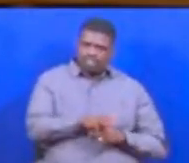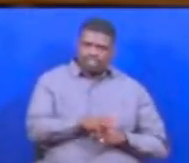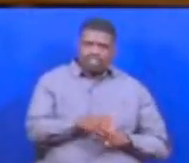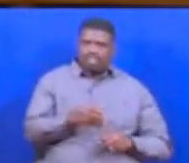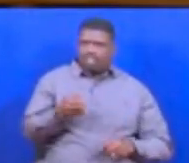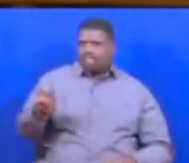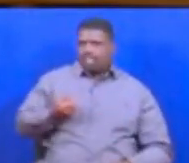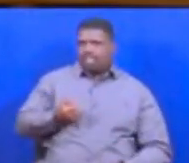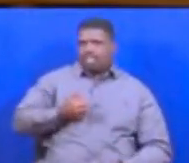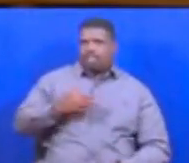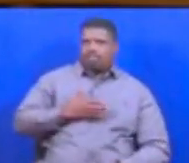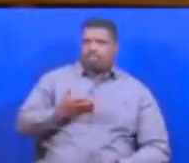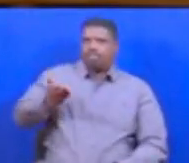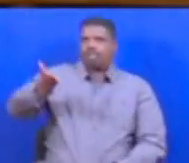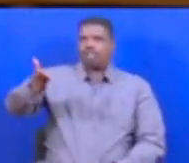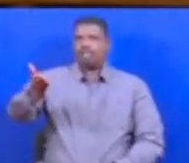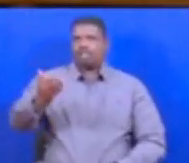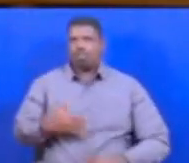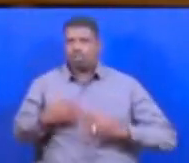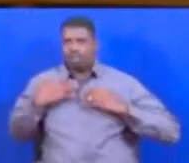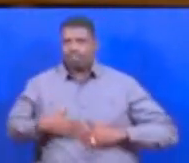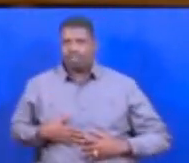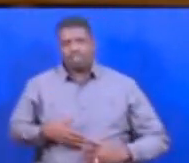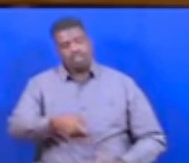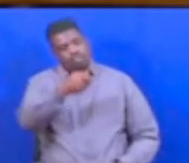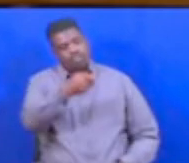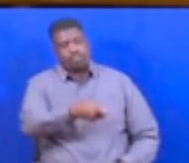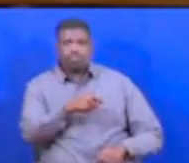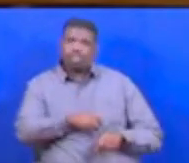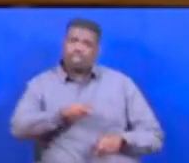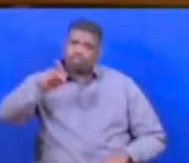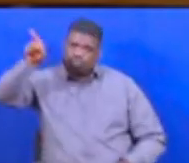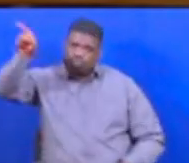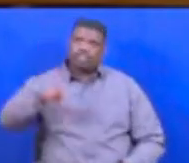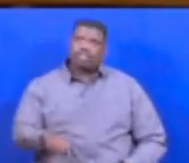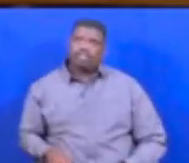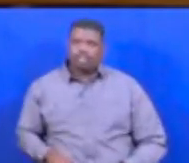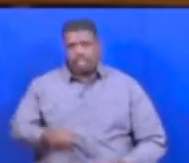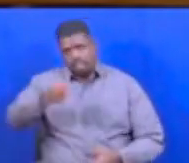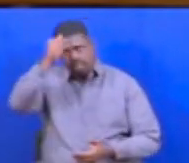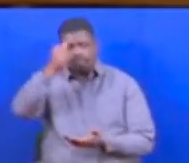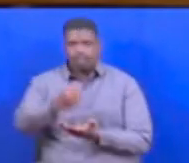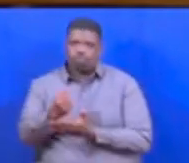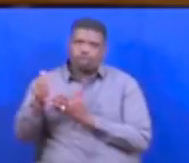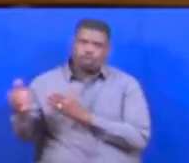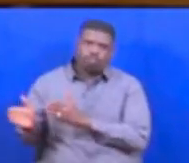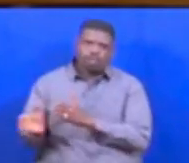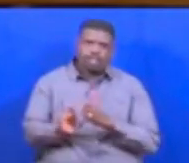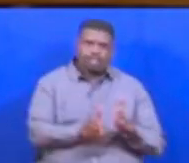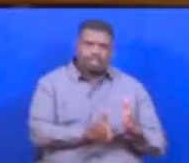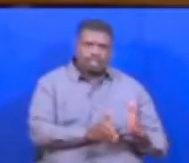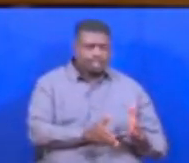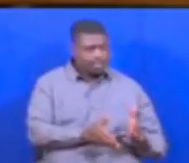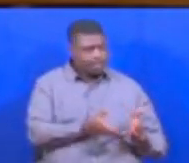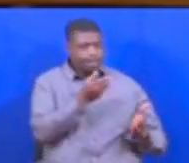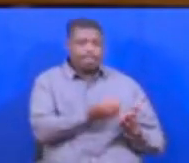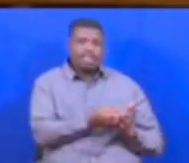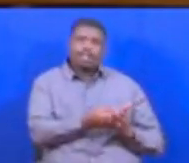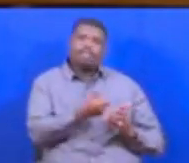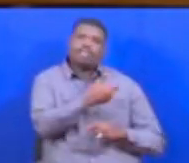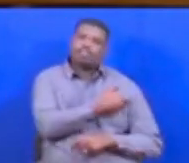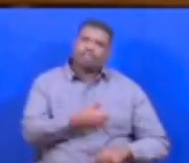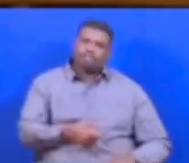dadayangu hapa wa afya lazima nimsifu wakatule hameamua kupanga mei za matibabu